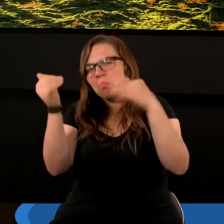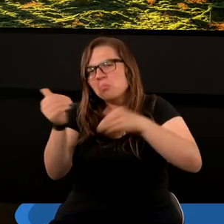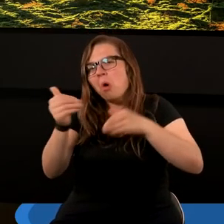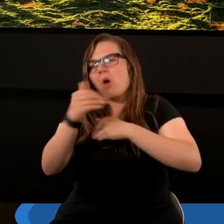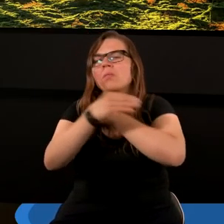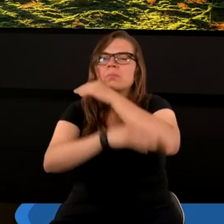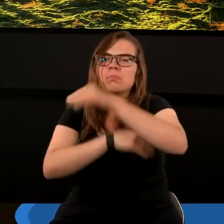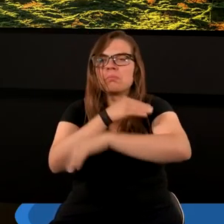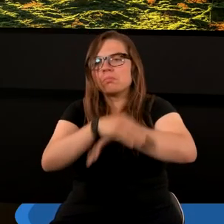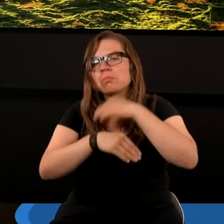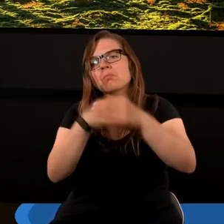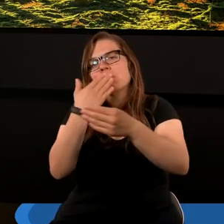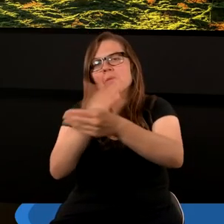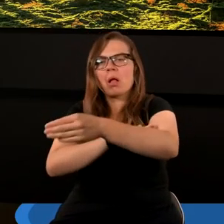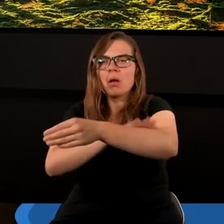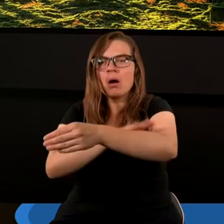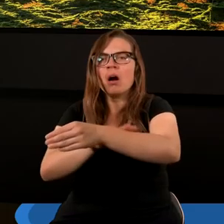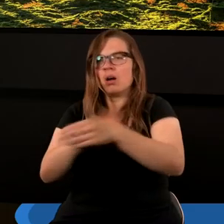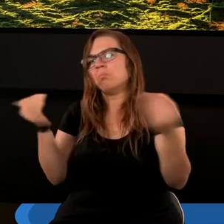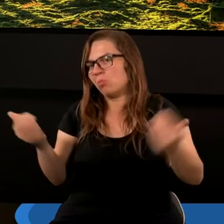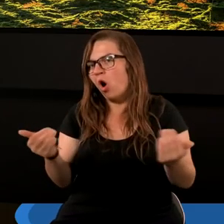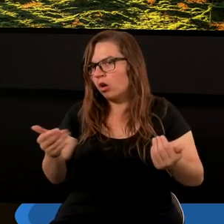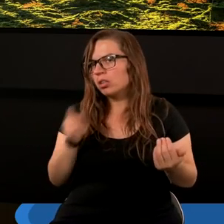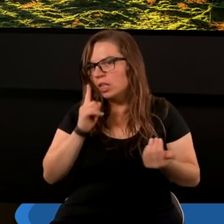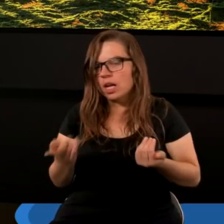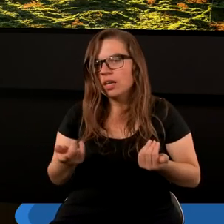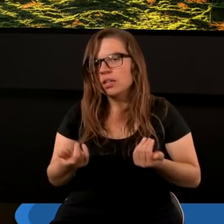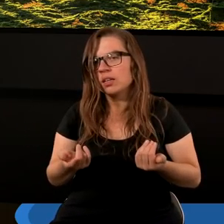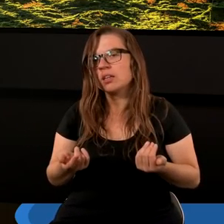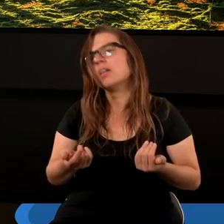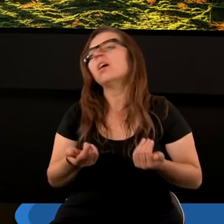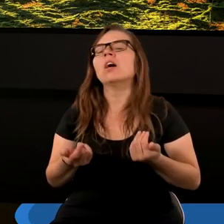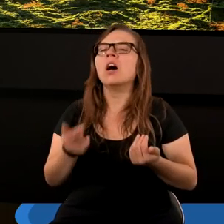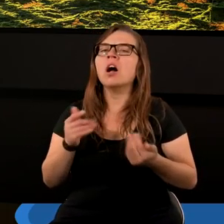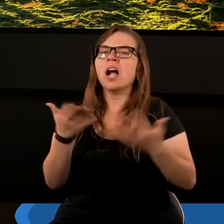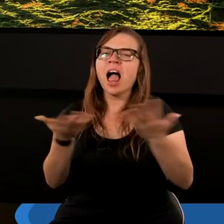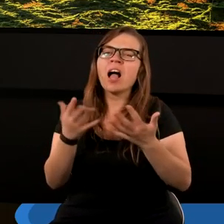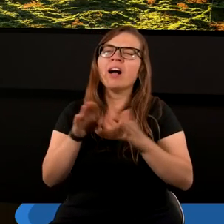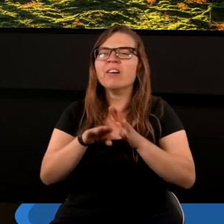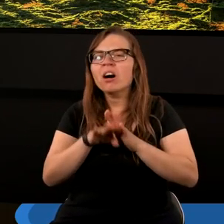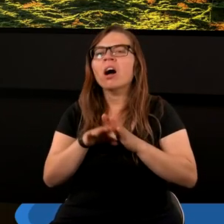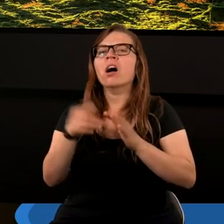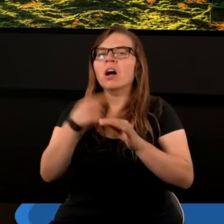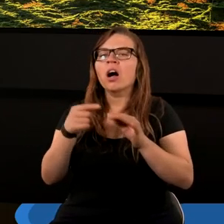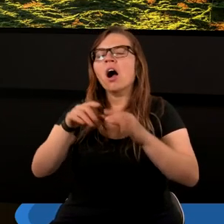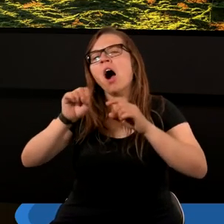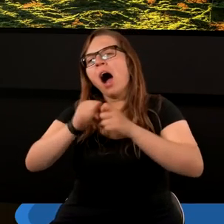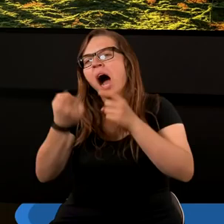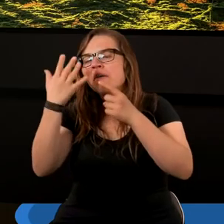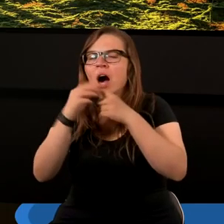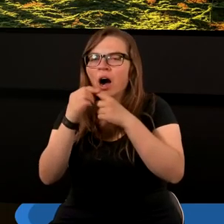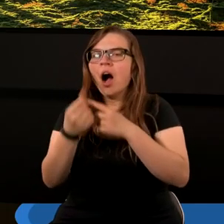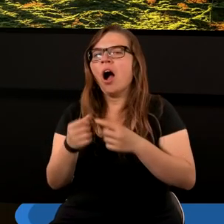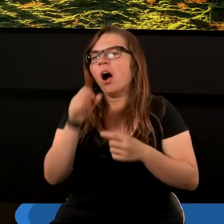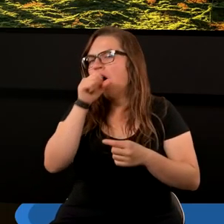sami sobie opatrzyć gdzieś przecięcie, skaleczenie, czy nawet złamanie palca.